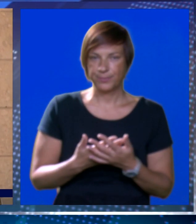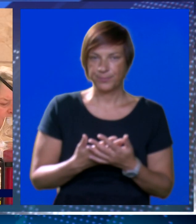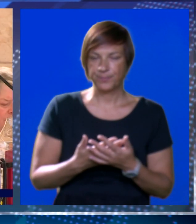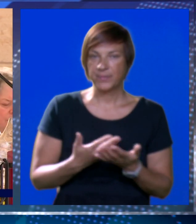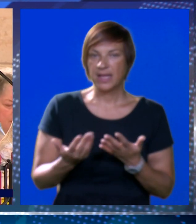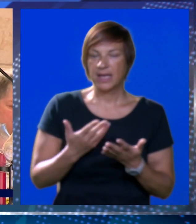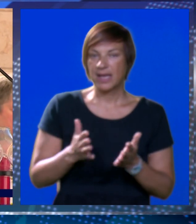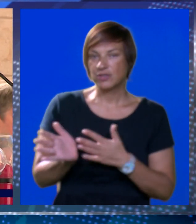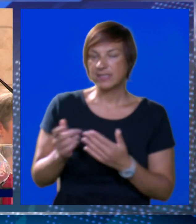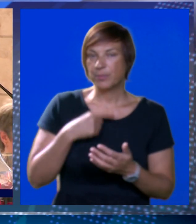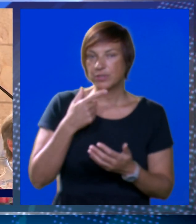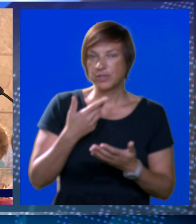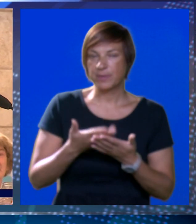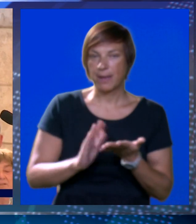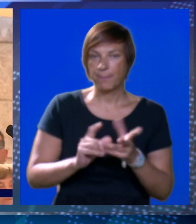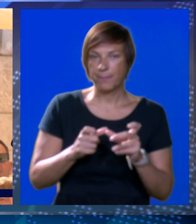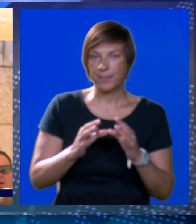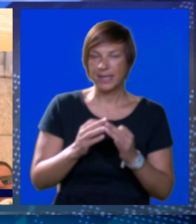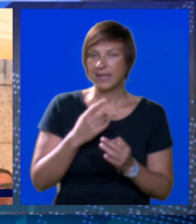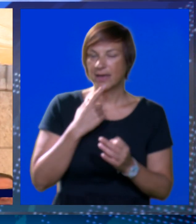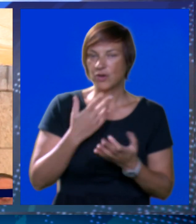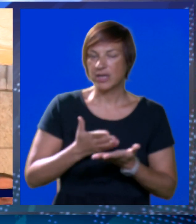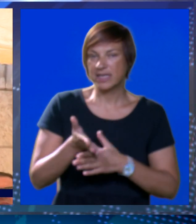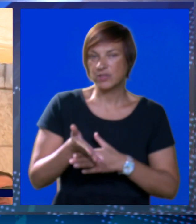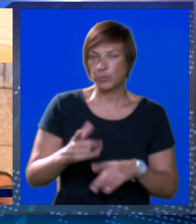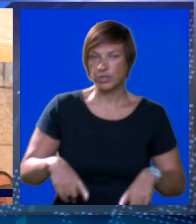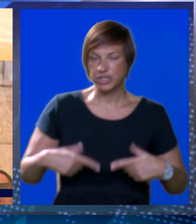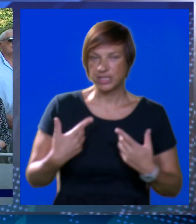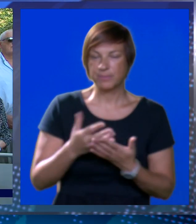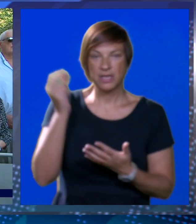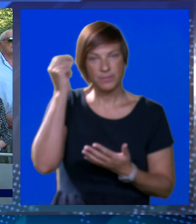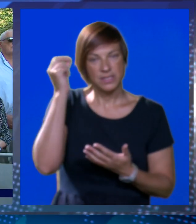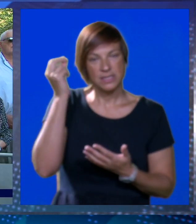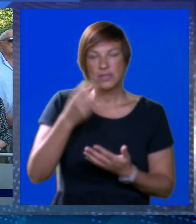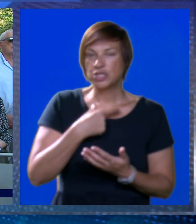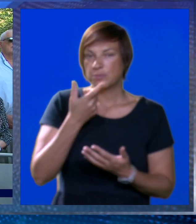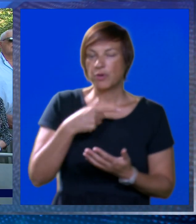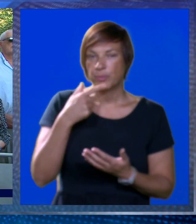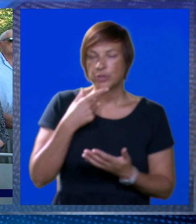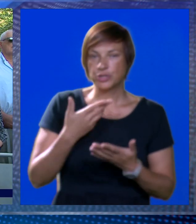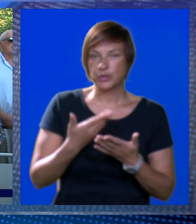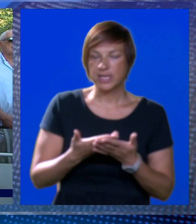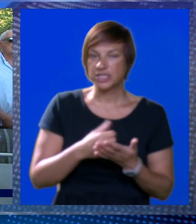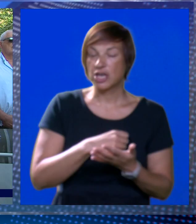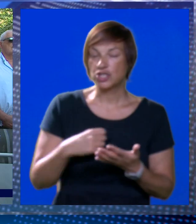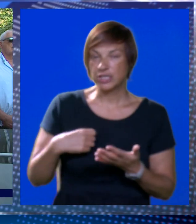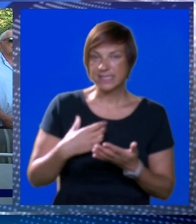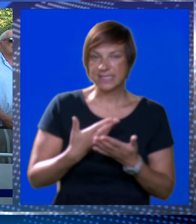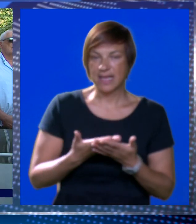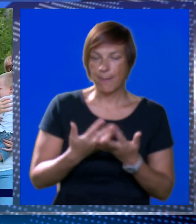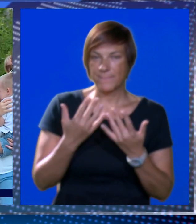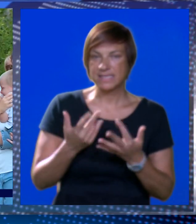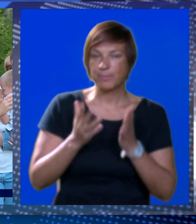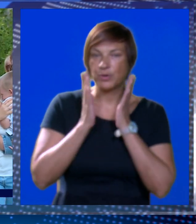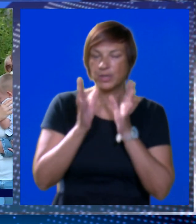Kako se posebno istaknulo, Marija je ona koja nas upućuje da živimo i slušamo Božju riječ kao što je i ona sama.